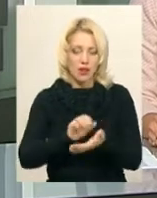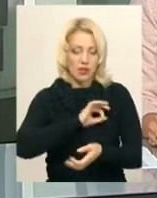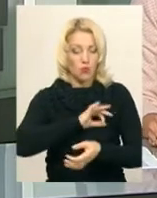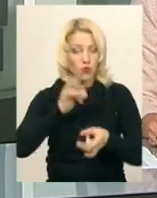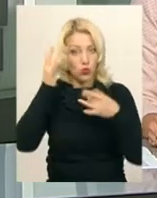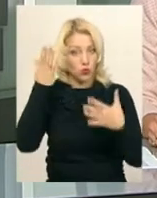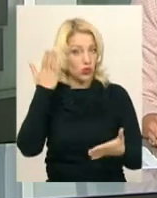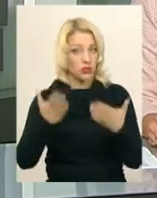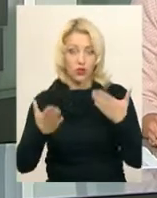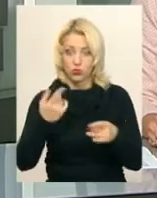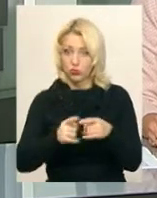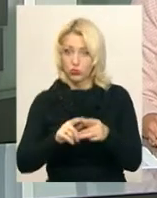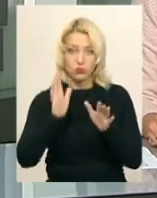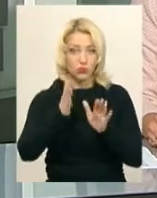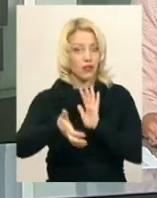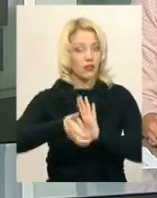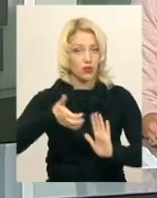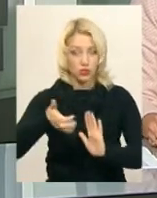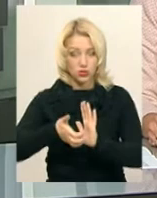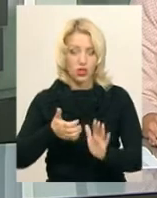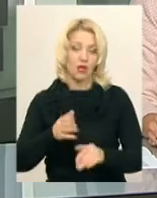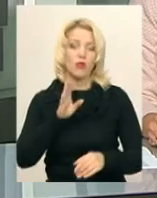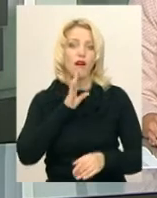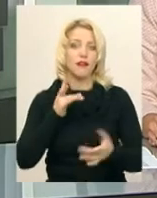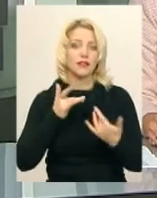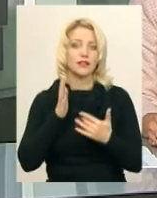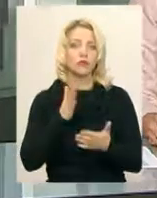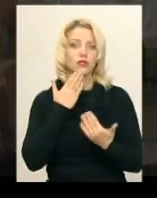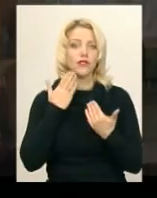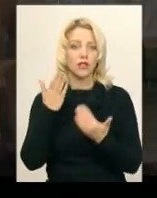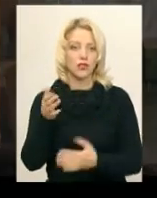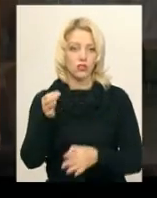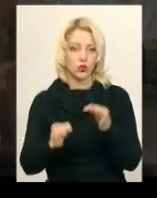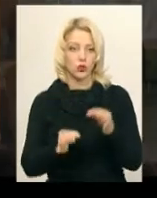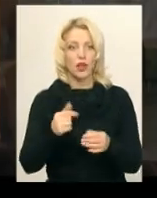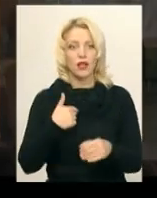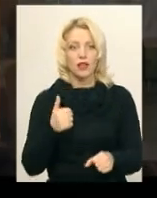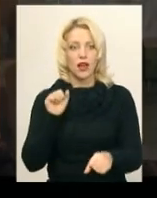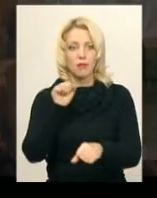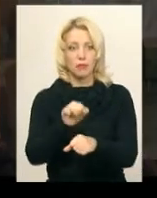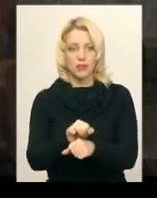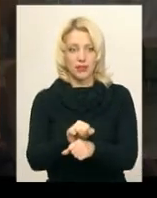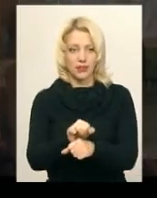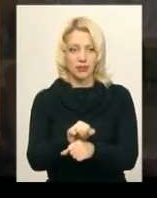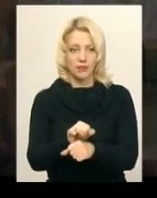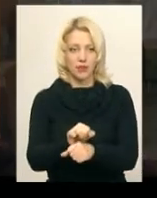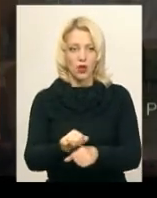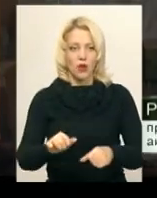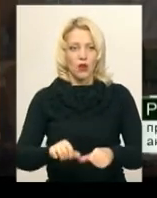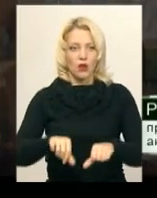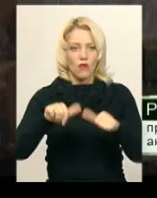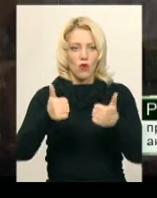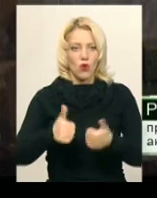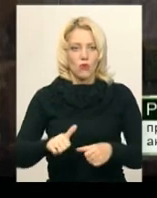Якщо цих дій буде недостатньо, актриса звернеться до суду. Я припинила форму